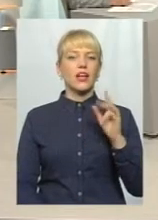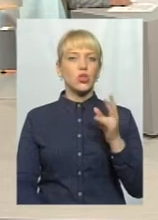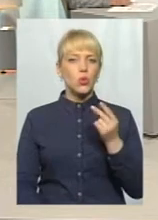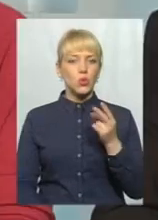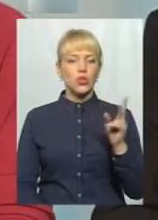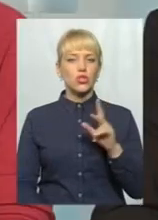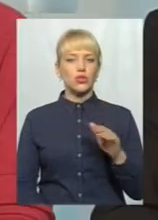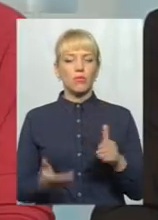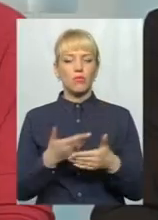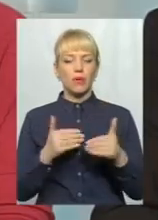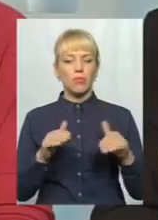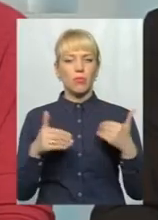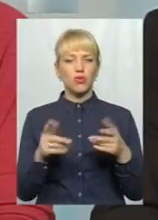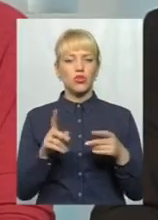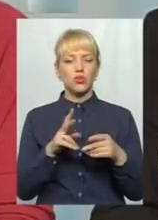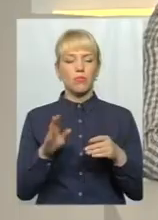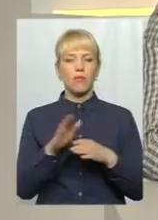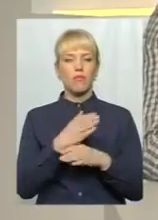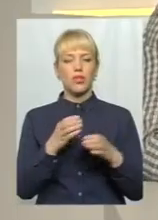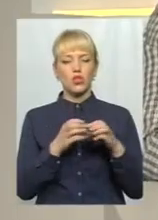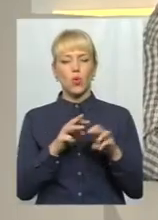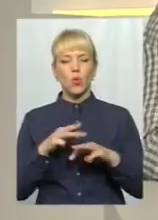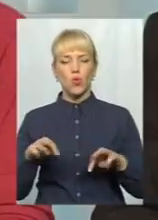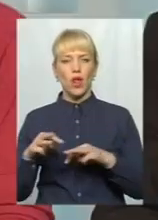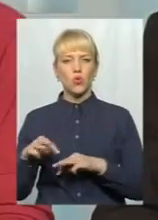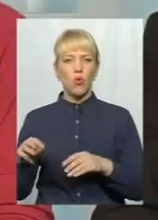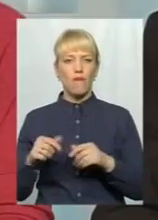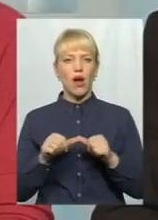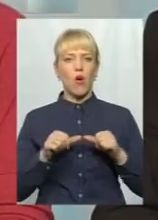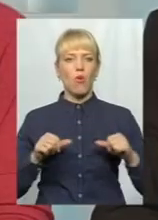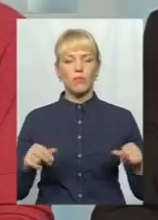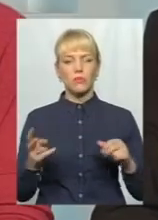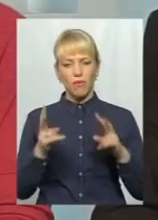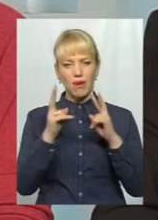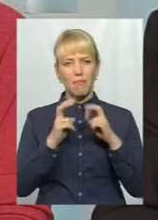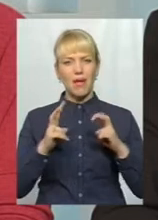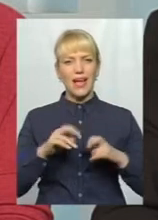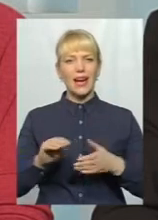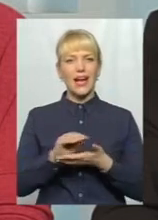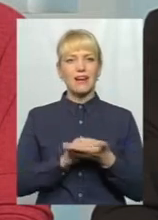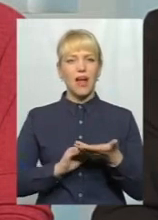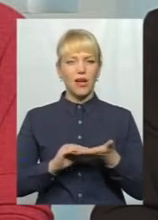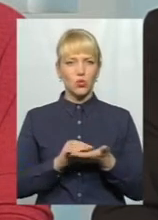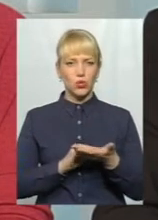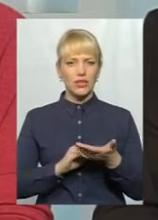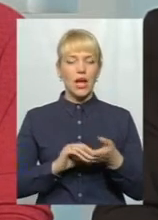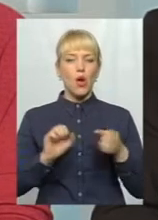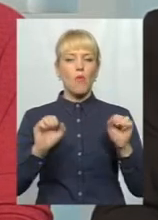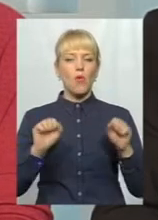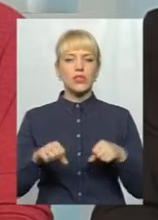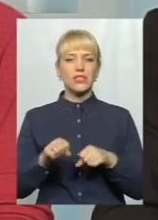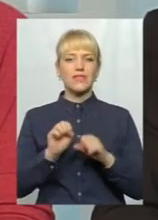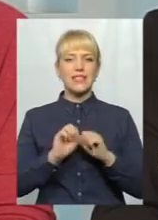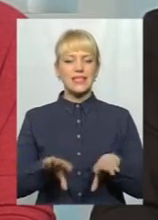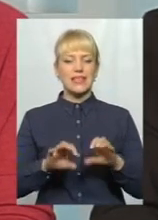міжурядова комісія, яка є при Державному агентстві водних ресурсів, вона мала би переглянути можливість скидання води,